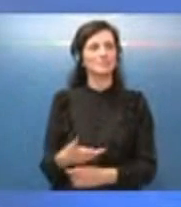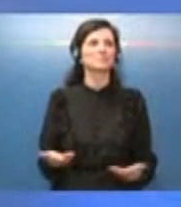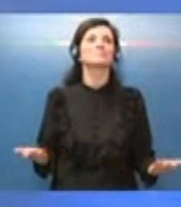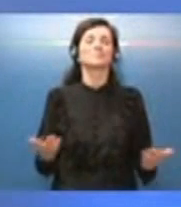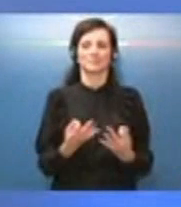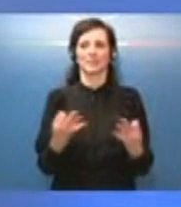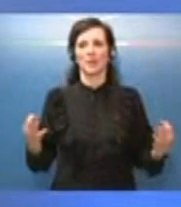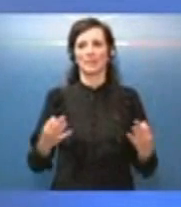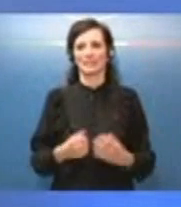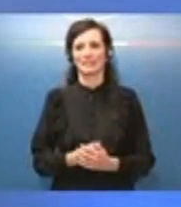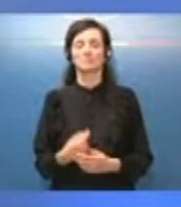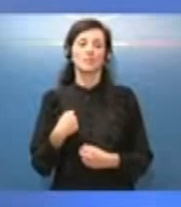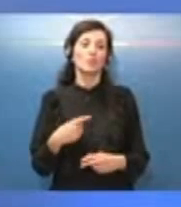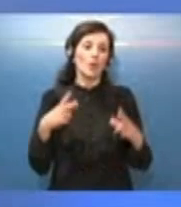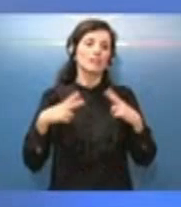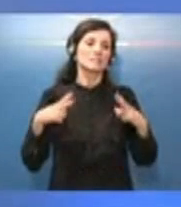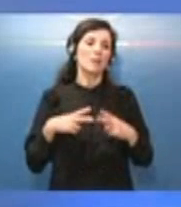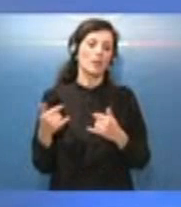spero che sia un Natale normale